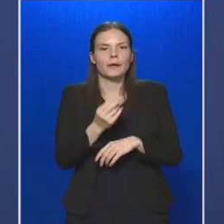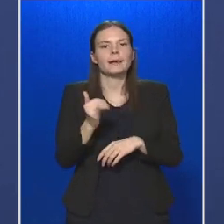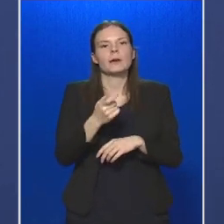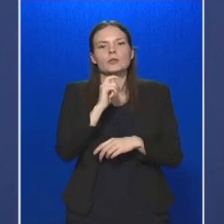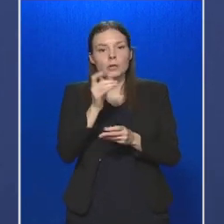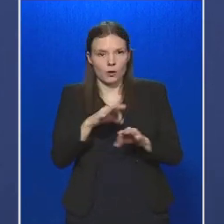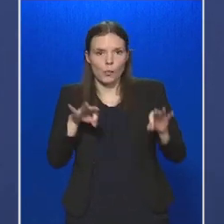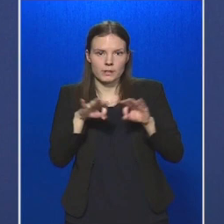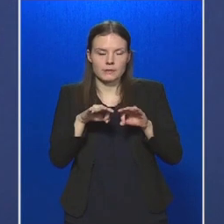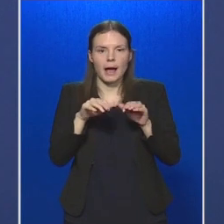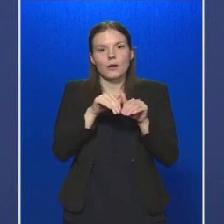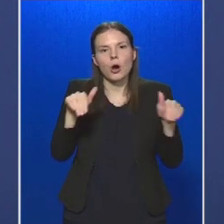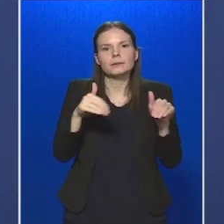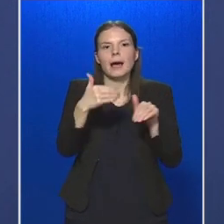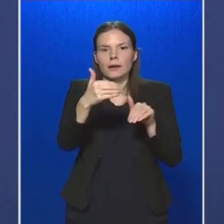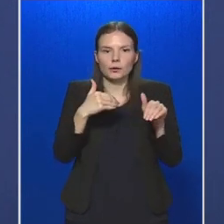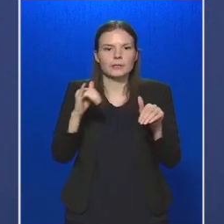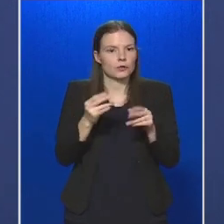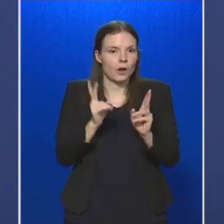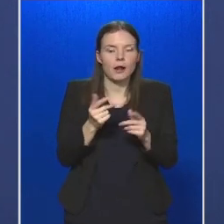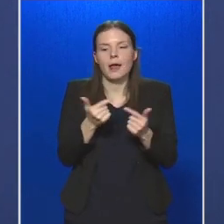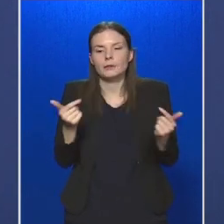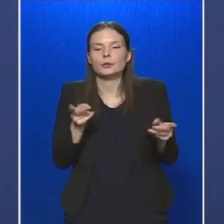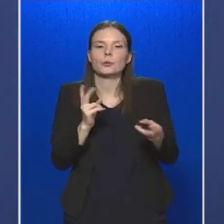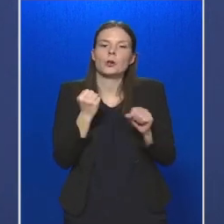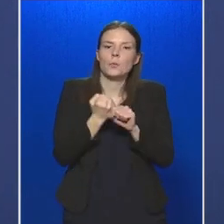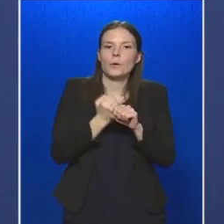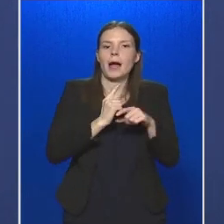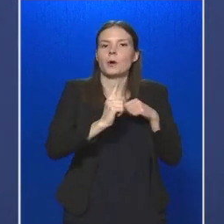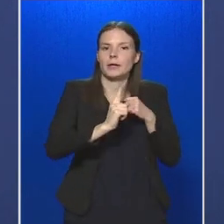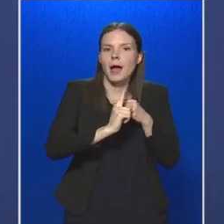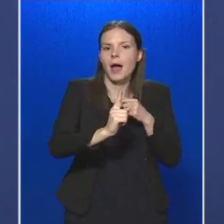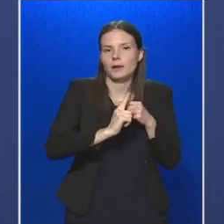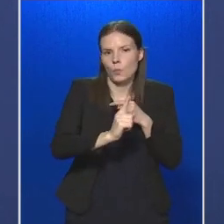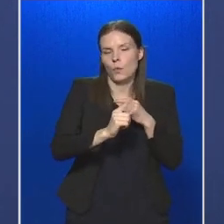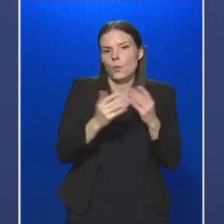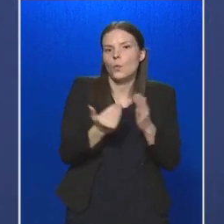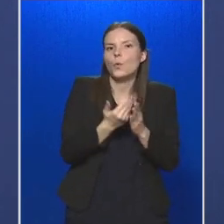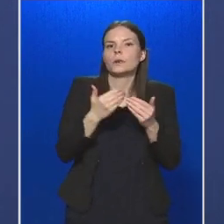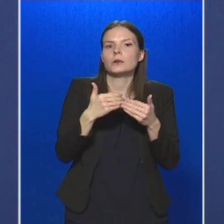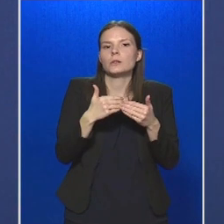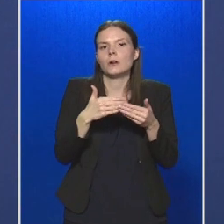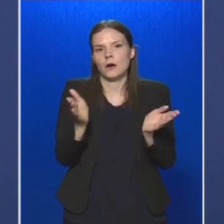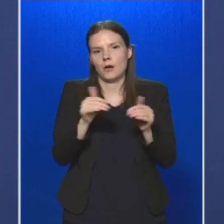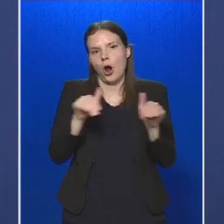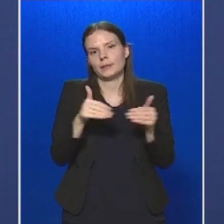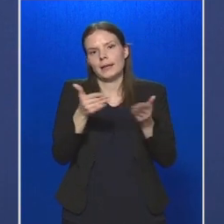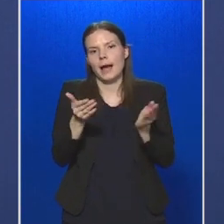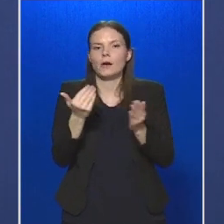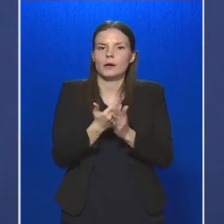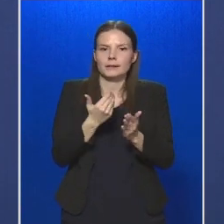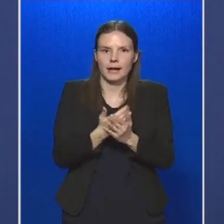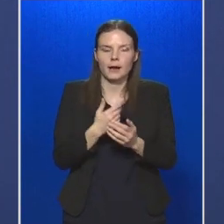megnyílt a lehetőség arra, hogy a munkába járók újabb határátkörülhet használjanak. Baján senyén ma